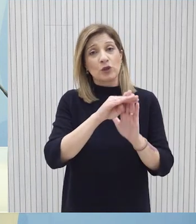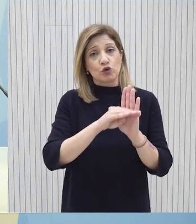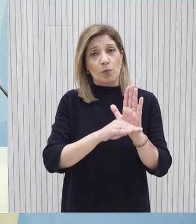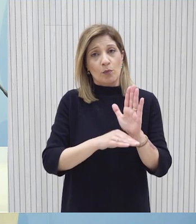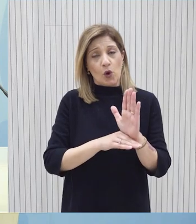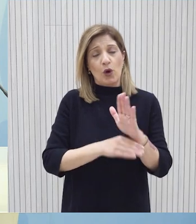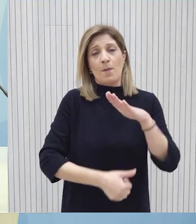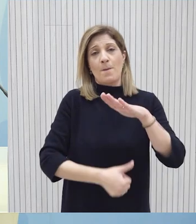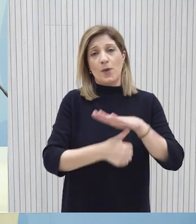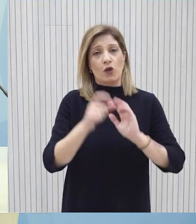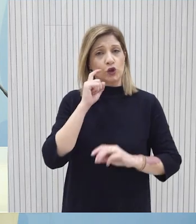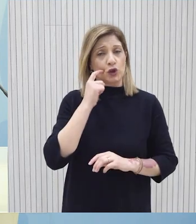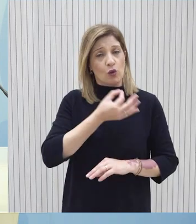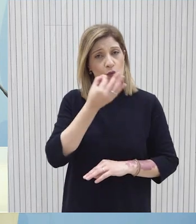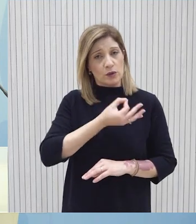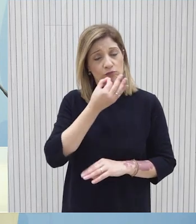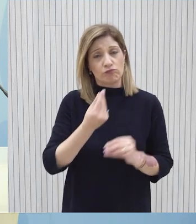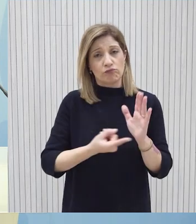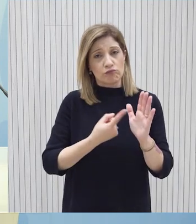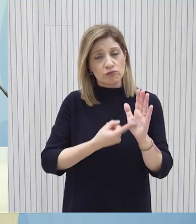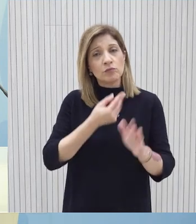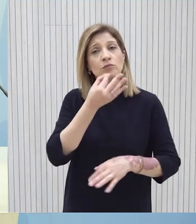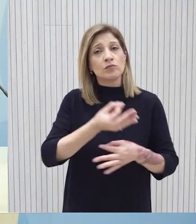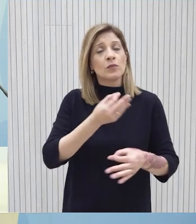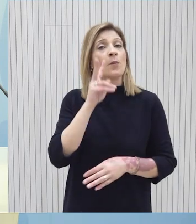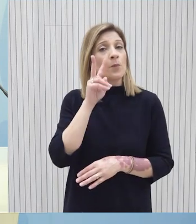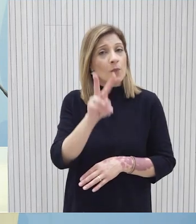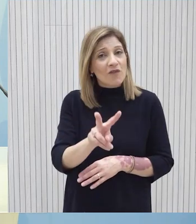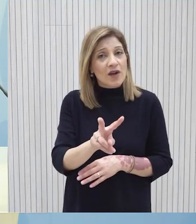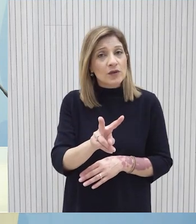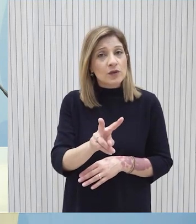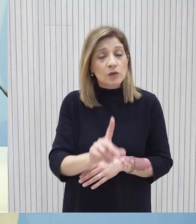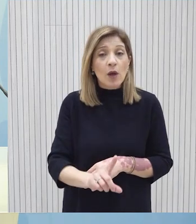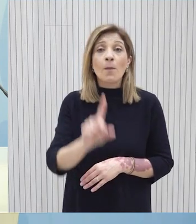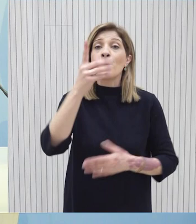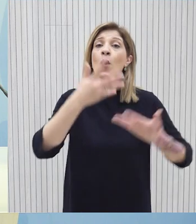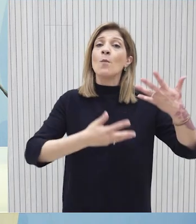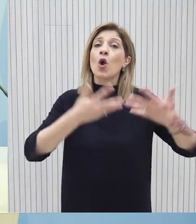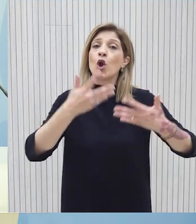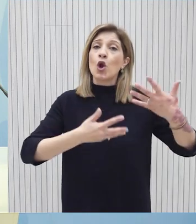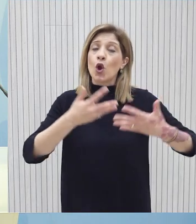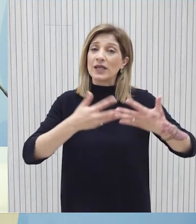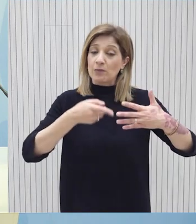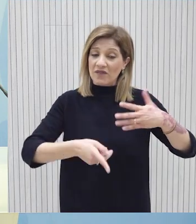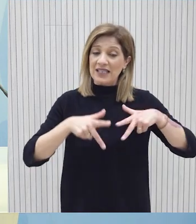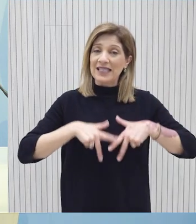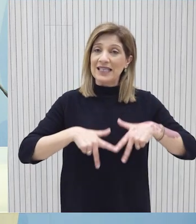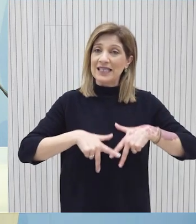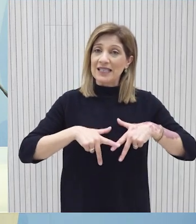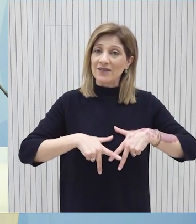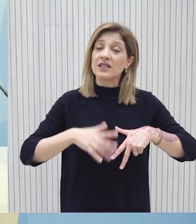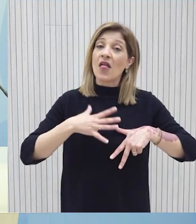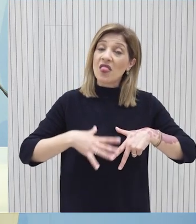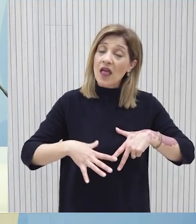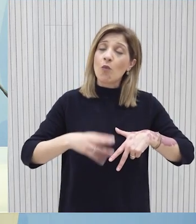διακυβέρνησης του Πρόεδρου της Δημοκρατίας και είναι αυτό το οποίο ήδη φαίνεται να ελοπείται από τον πρώτο προϋπολογισμό που έχει καταρτήσει αυτή η κυβέρνηση είναι